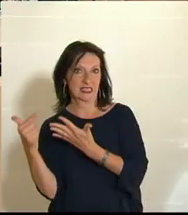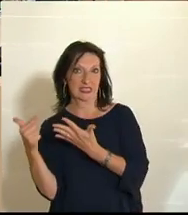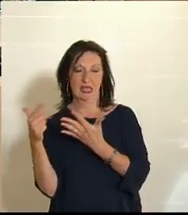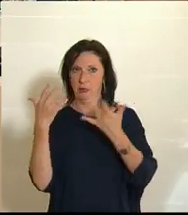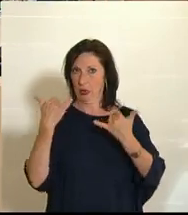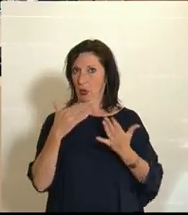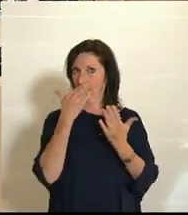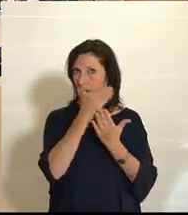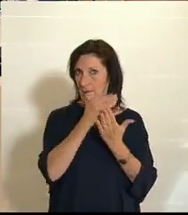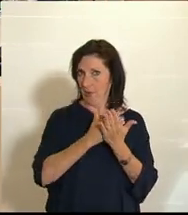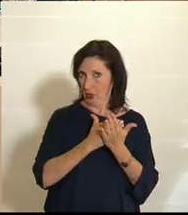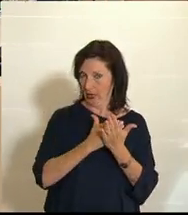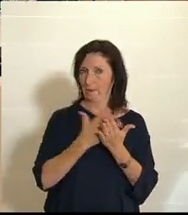keine Mehrheit gefunden haben. Dank. haben.